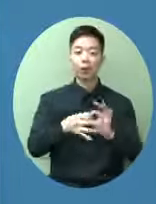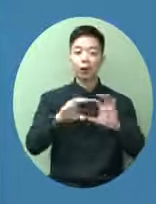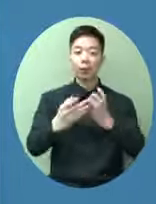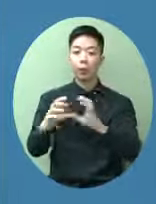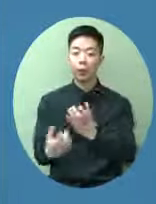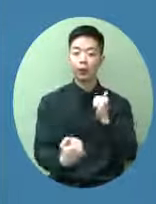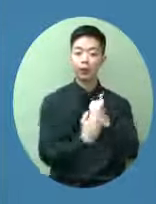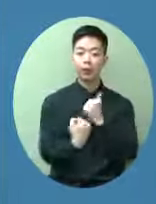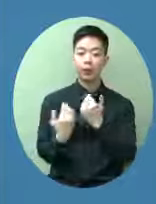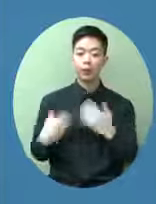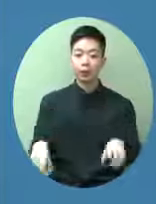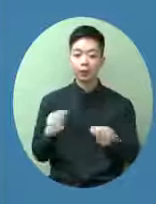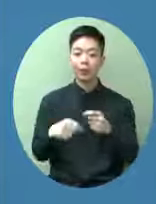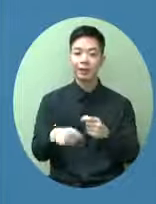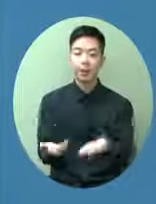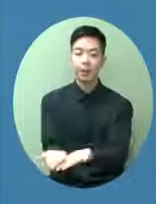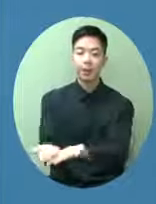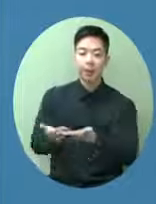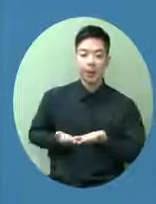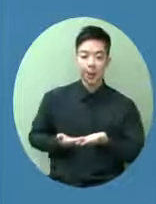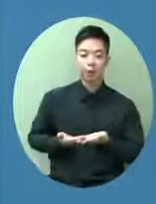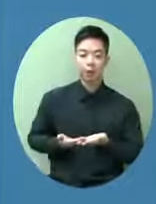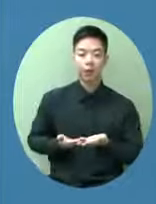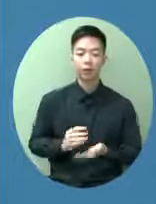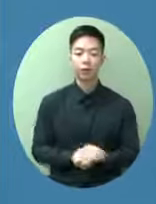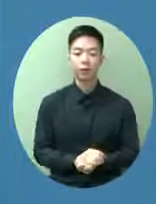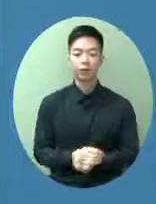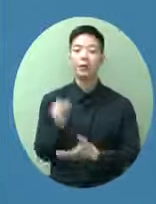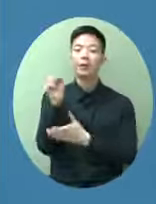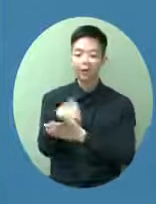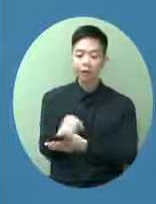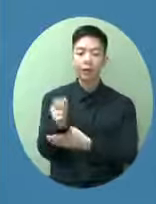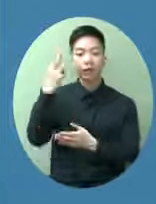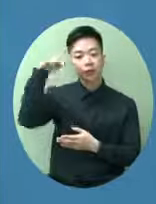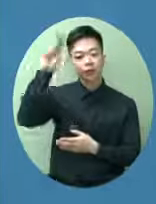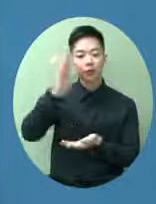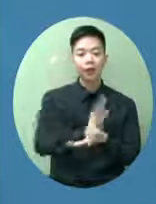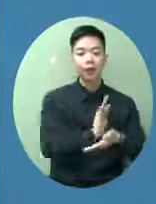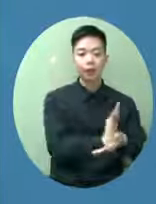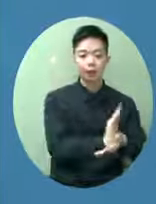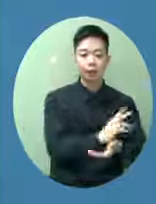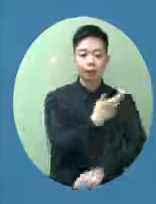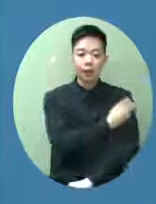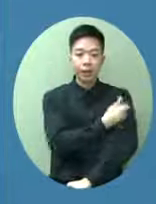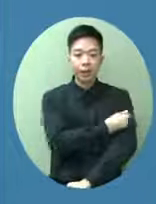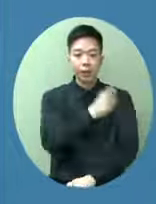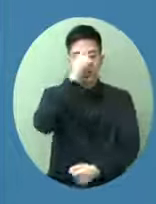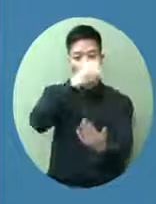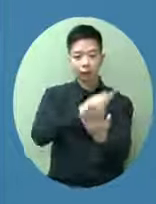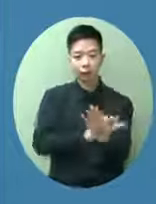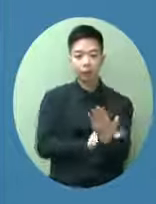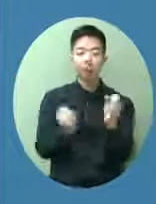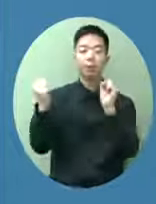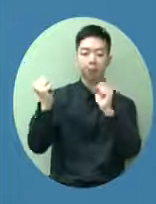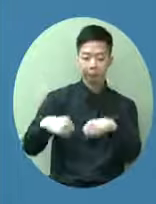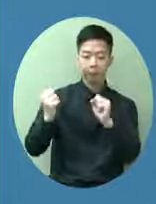交了這些資料給我們可以承認在菲律賓和印尼的疫苗接種的紀錄